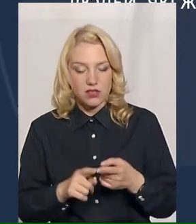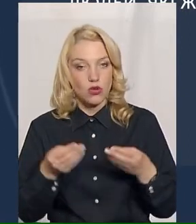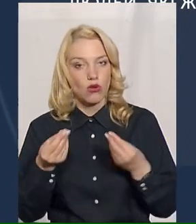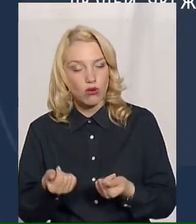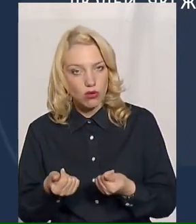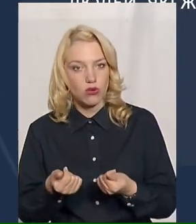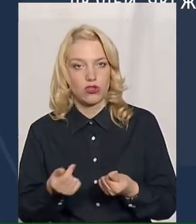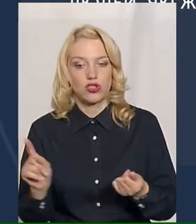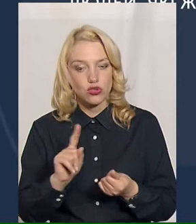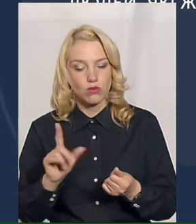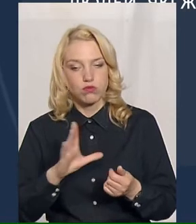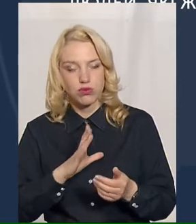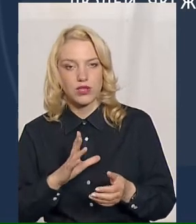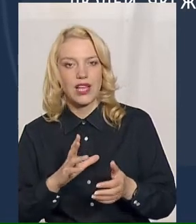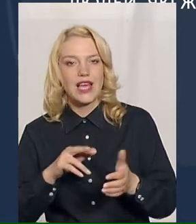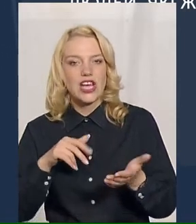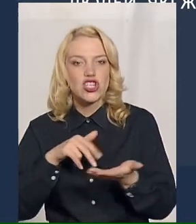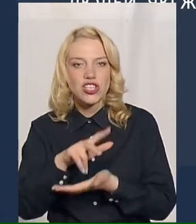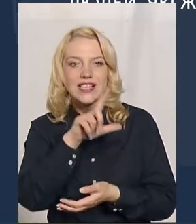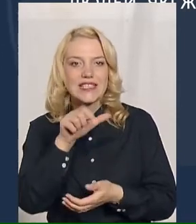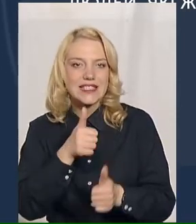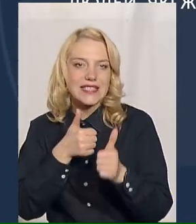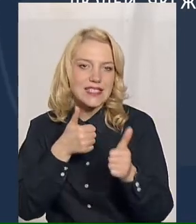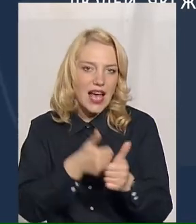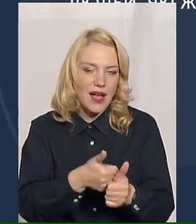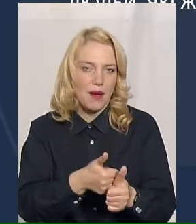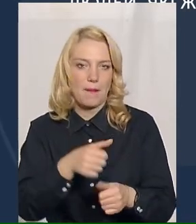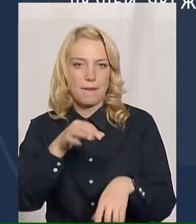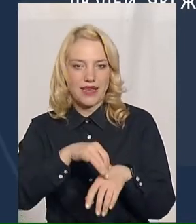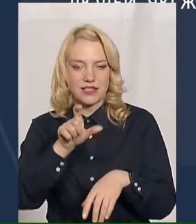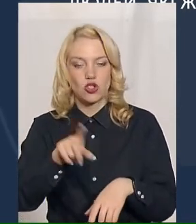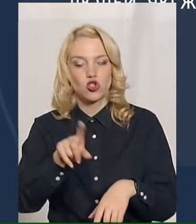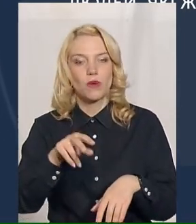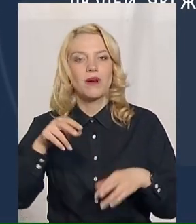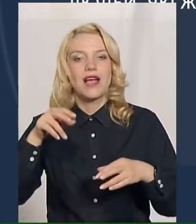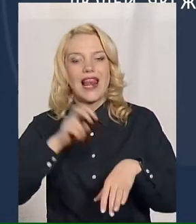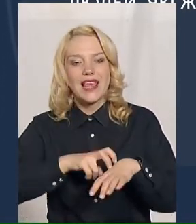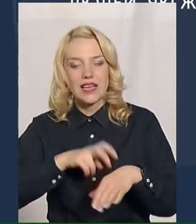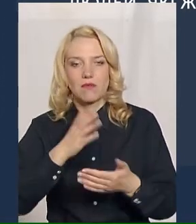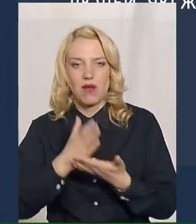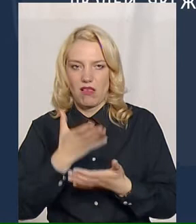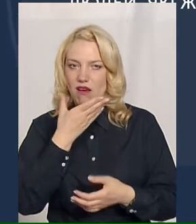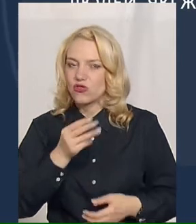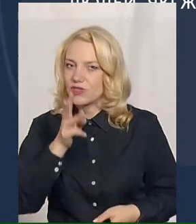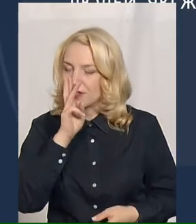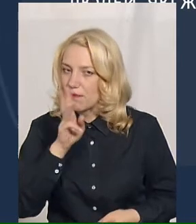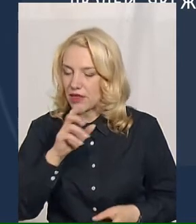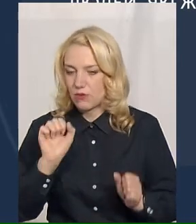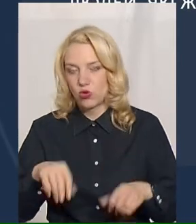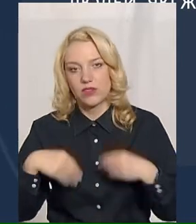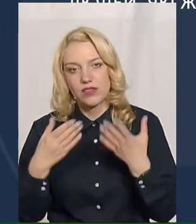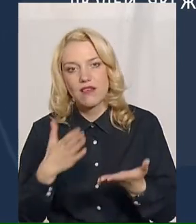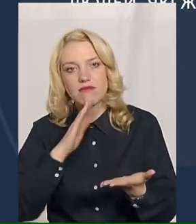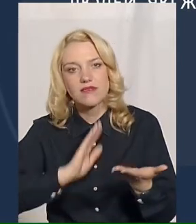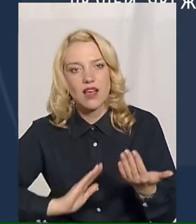йшли за пацієнтом, щоб і лікарі мали достойну заробітну плату, і могли надавати якісні послуги, і